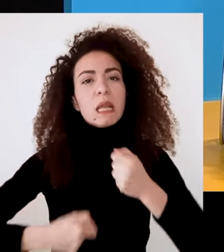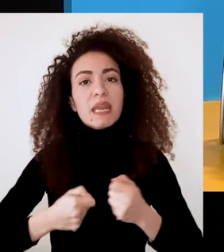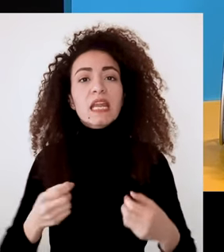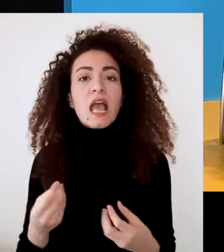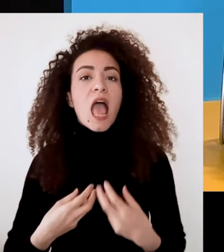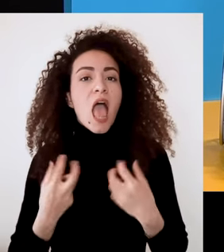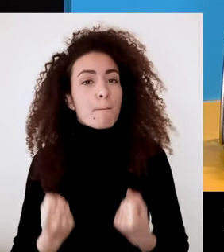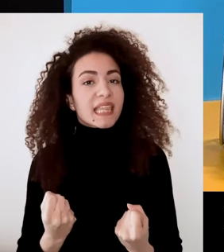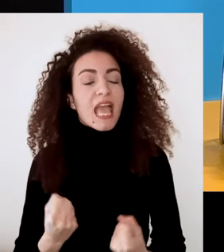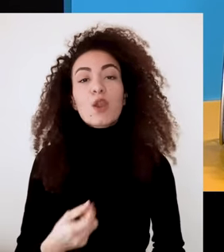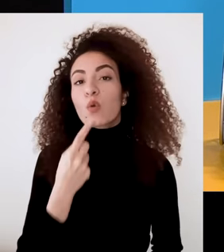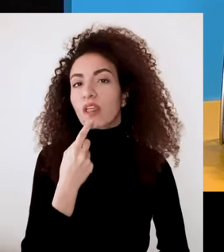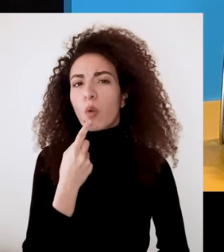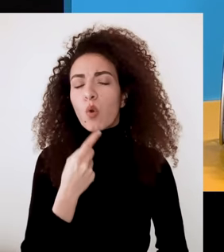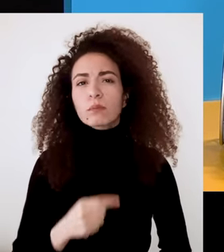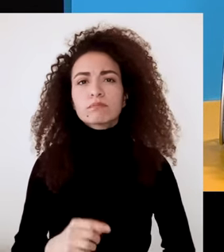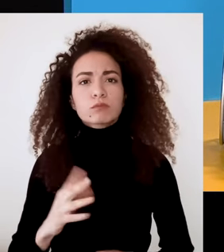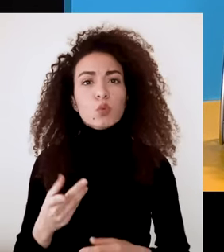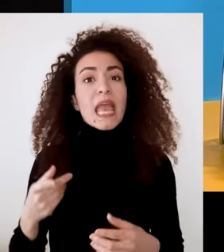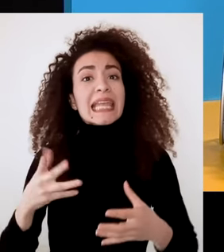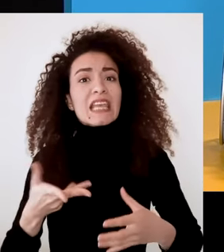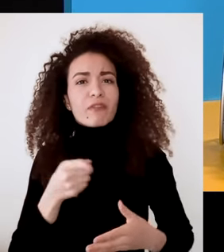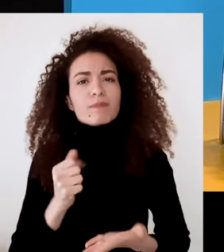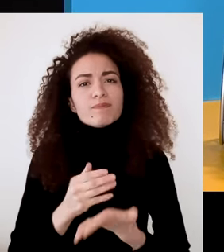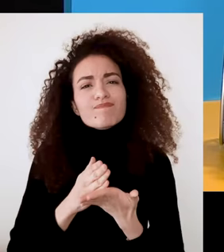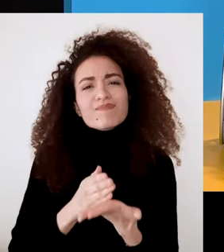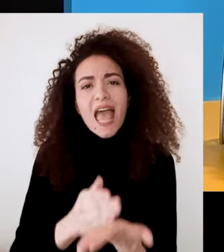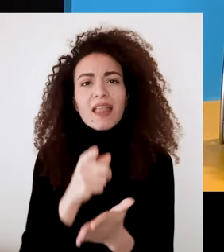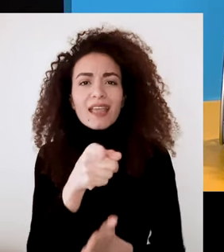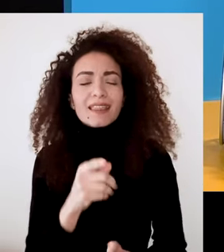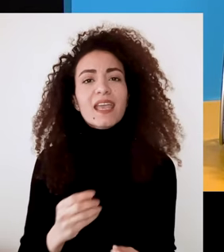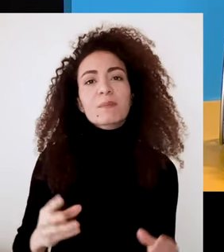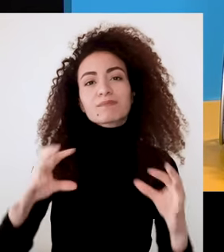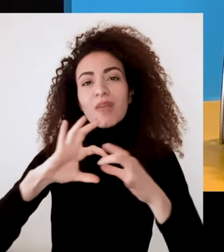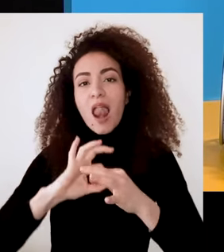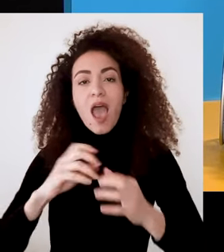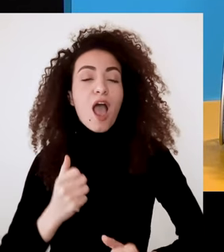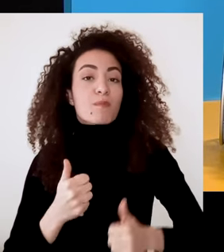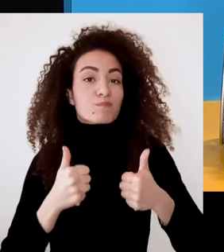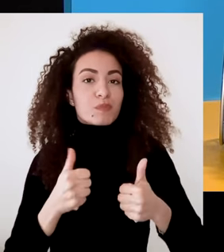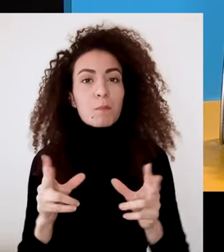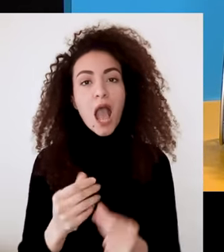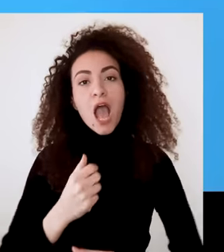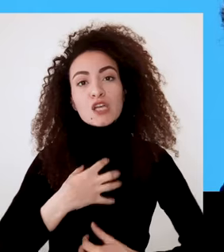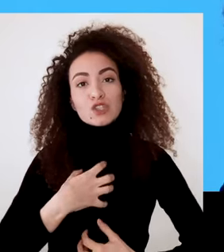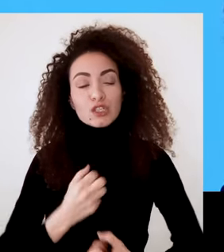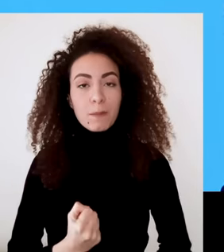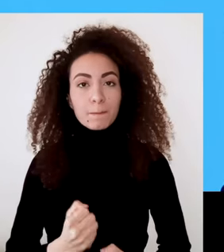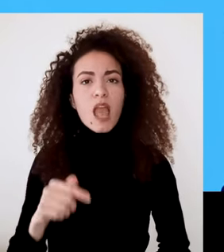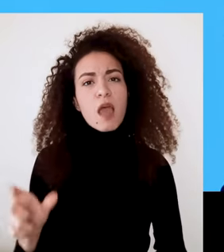كيف ممكن تمارس الإمتنان والتزوق وكيف من خلالهم ممكن تبني علاقة إيجابية مع جسدك